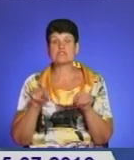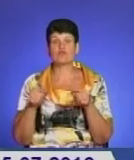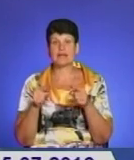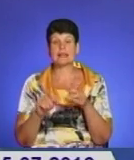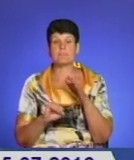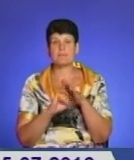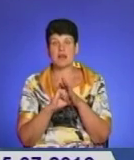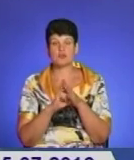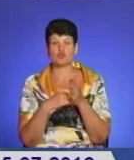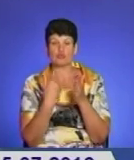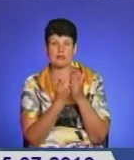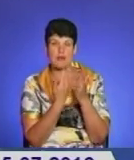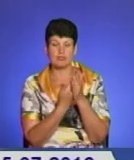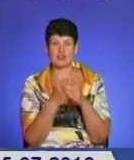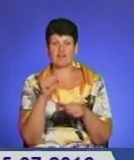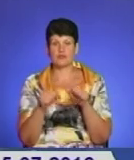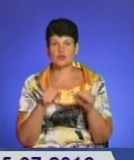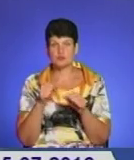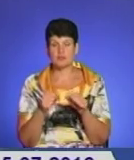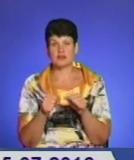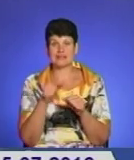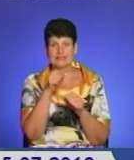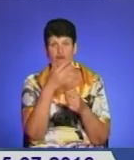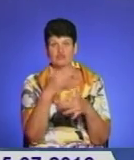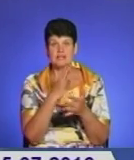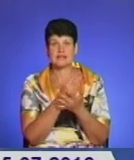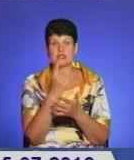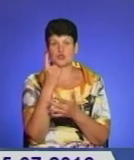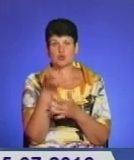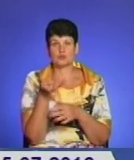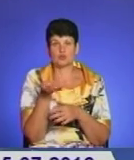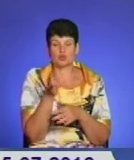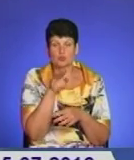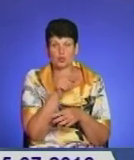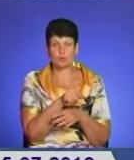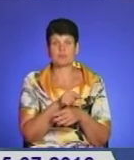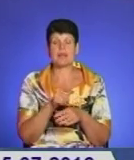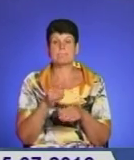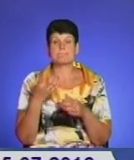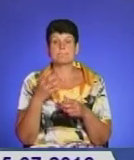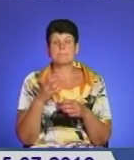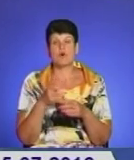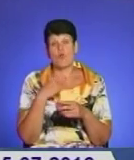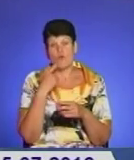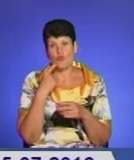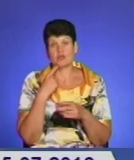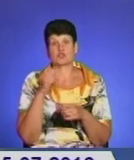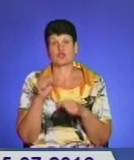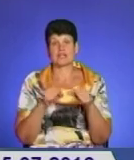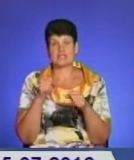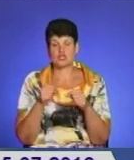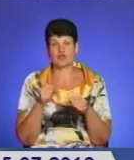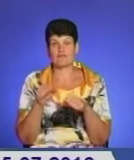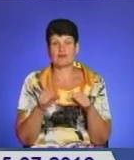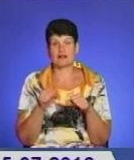велосипедів. Наразі вона налічує близько ста одиниць транспорту. Як зазначають патрульні, нововведення працює. Крадіжок велосипедів